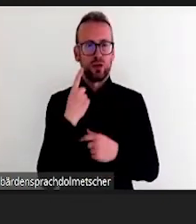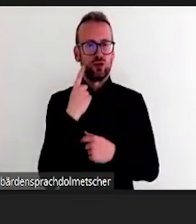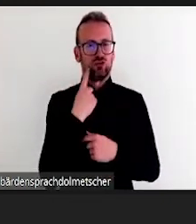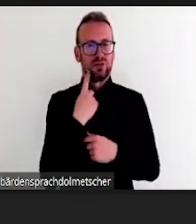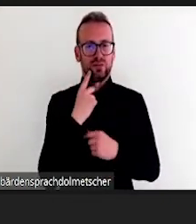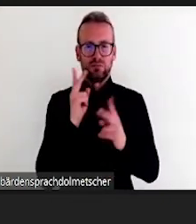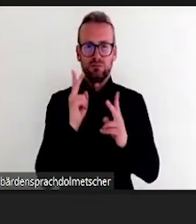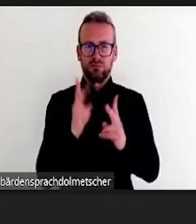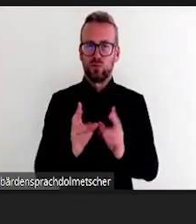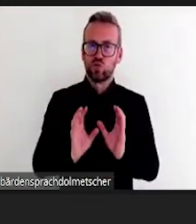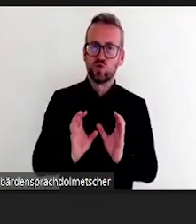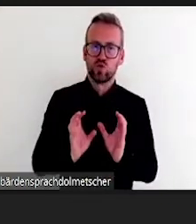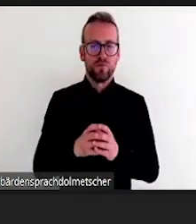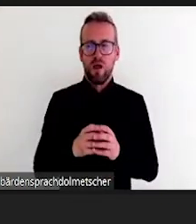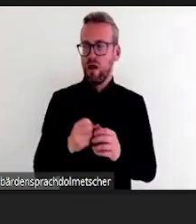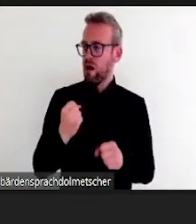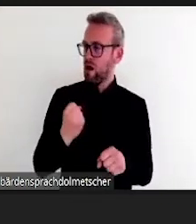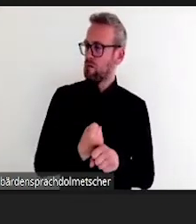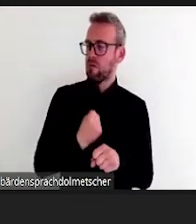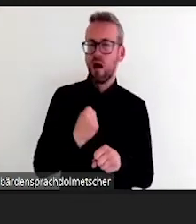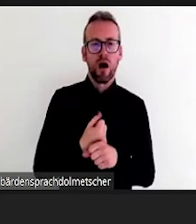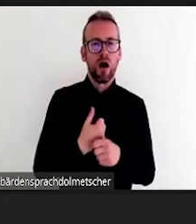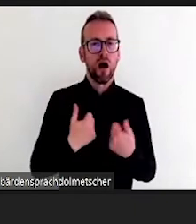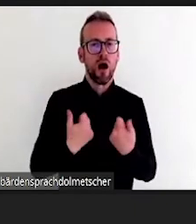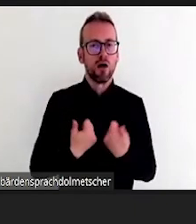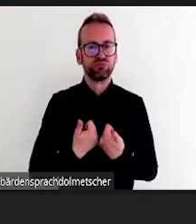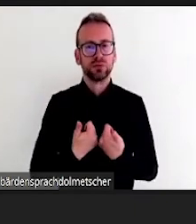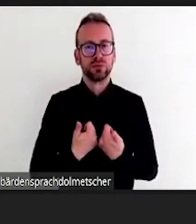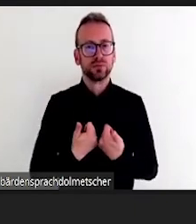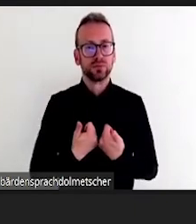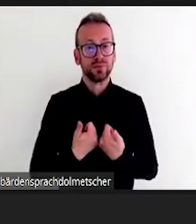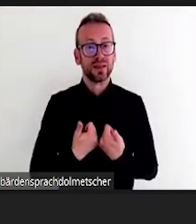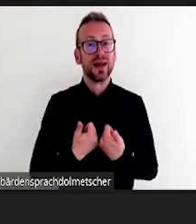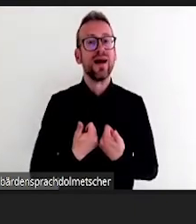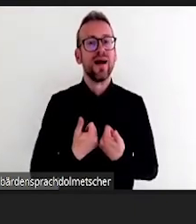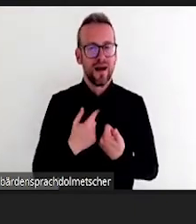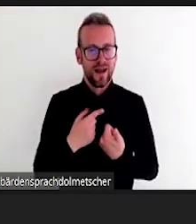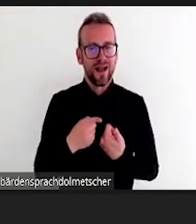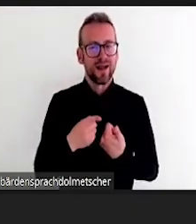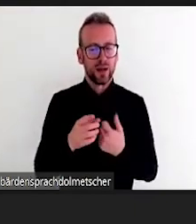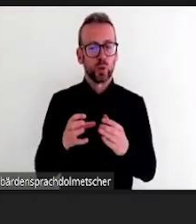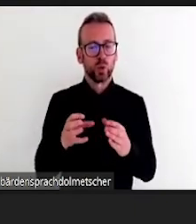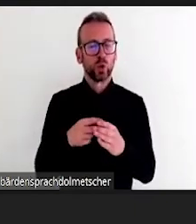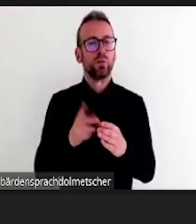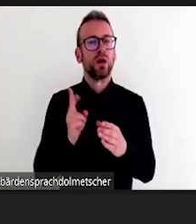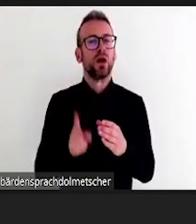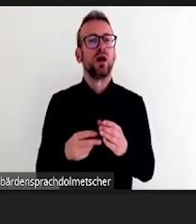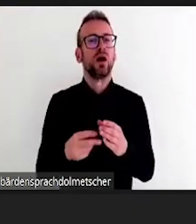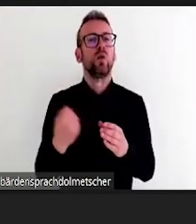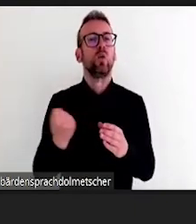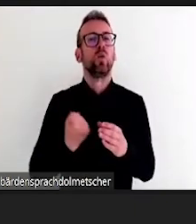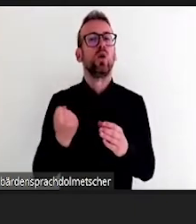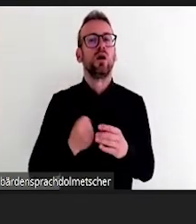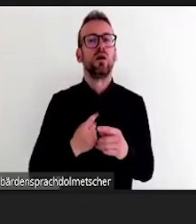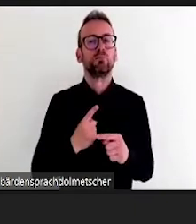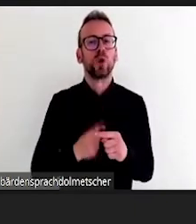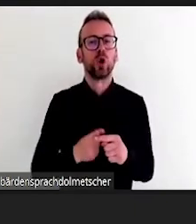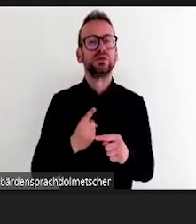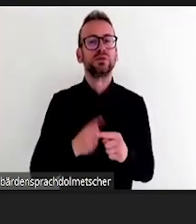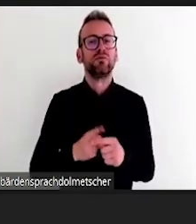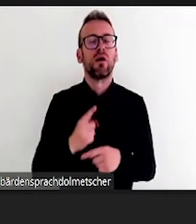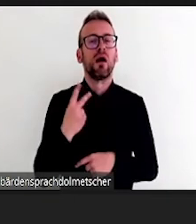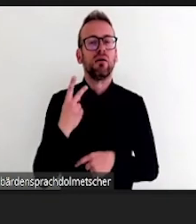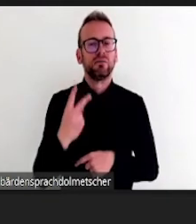Erfahrungen einfach damit. Weil es so zeitaufwendig ist, muss man sich das natürlich gut überlegen. Das heißt, ich mache es vor allem in den Seminaren,